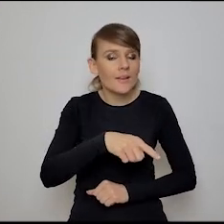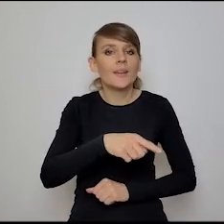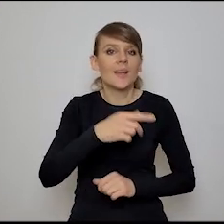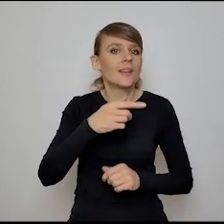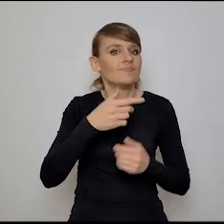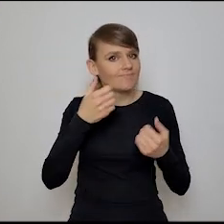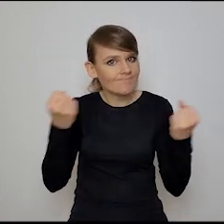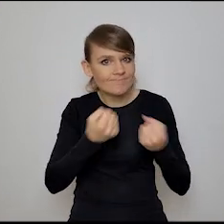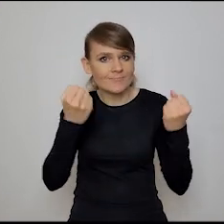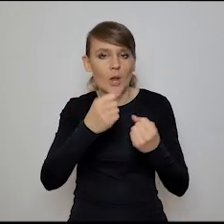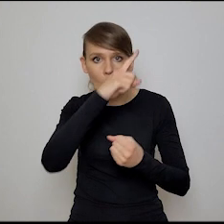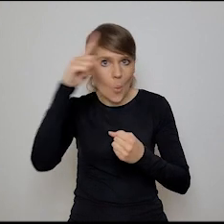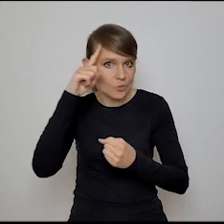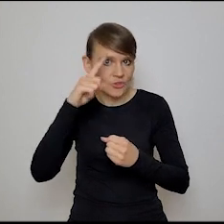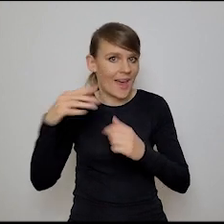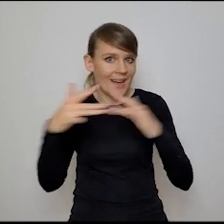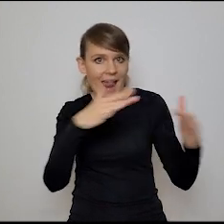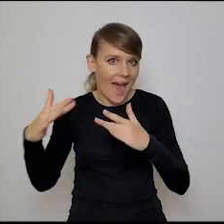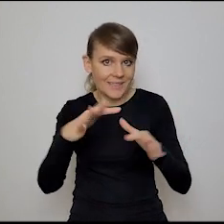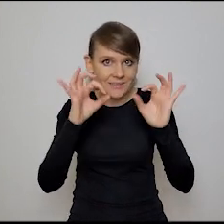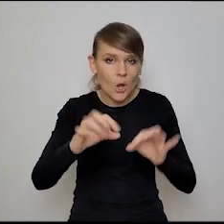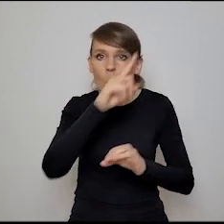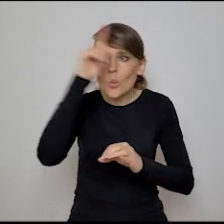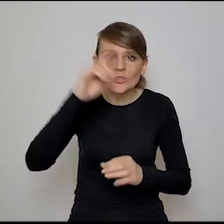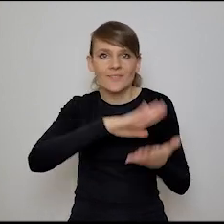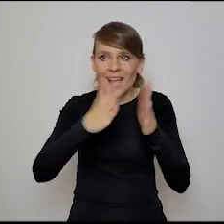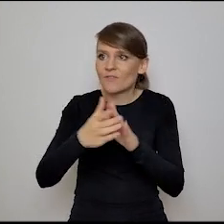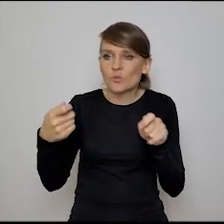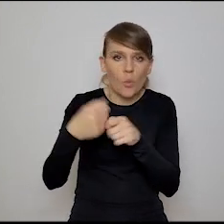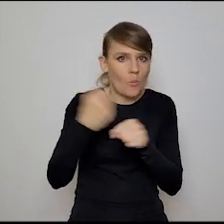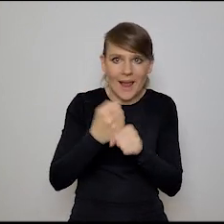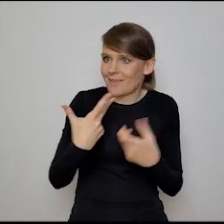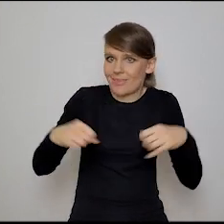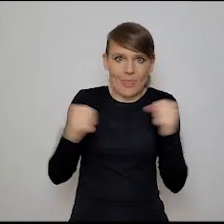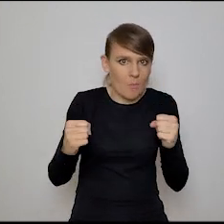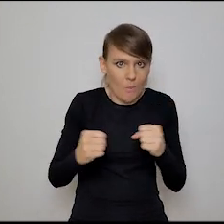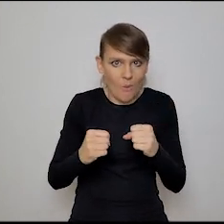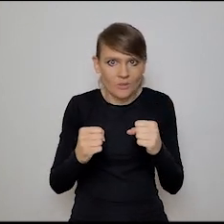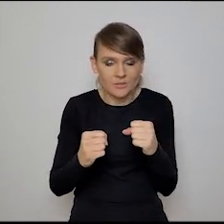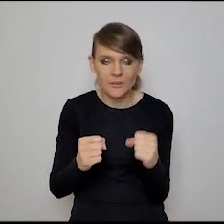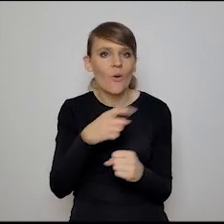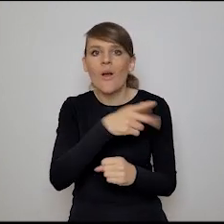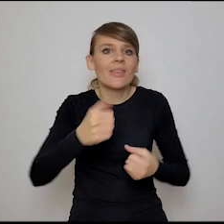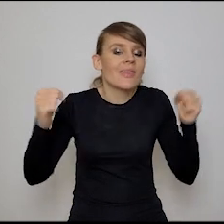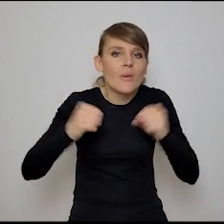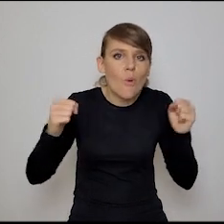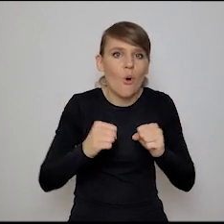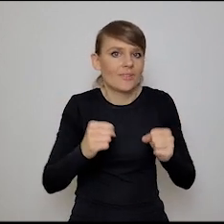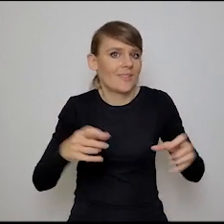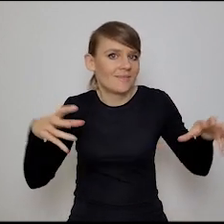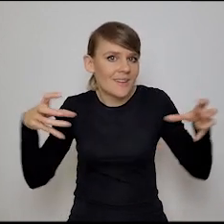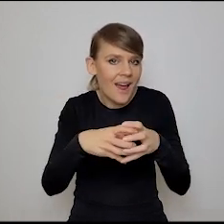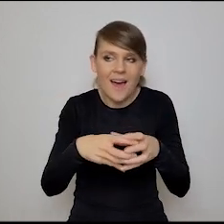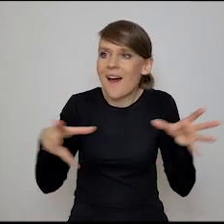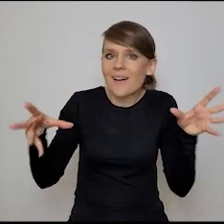w relacje między ludźmi, w to, żeby ludzie nie bali się ze sobą współpracować, żeby nie bali się być ze sobą